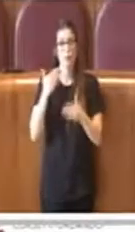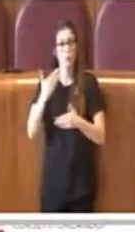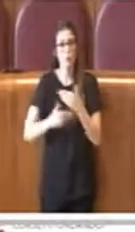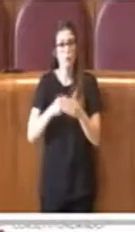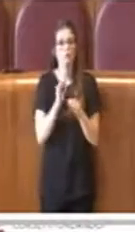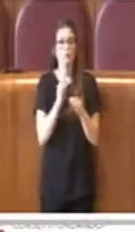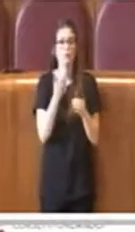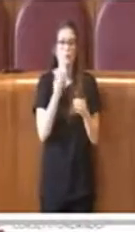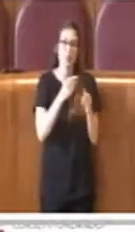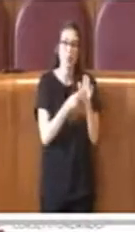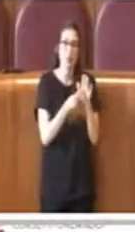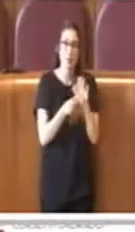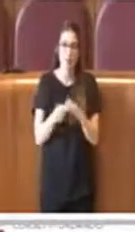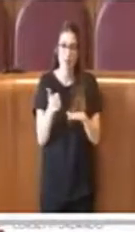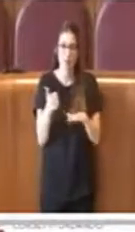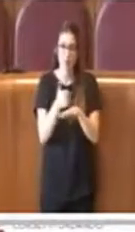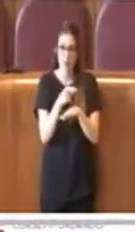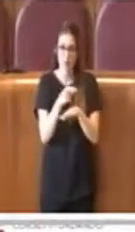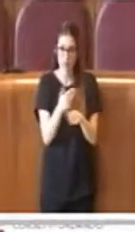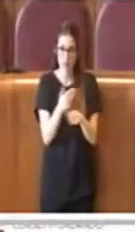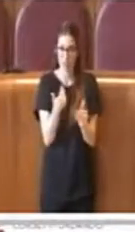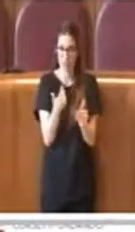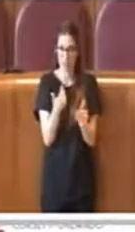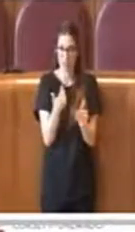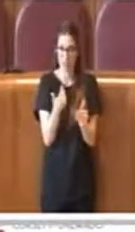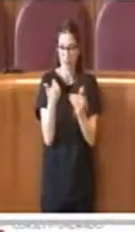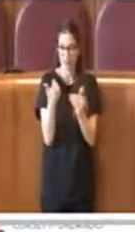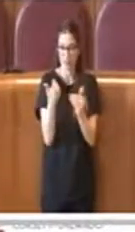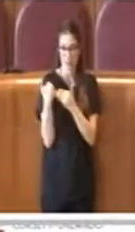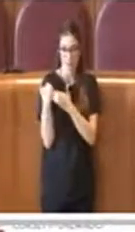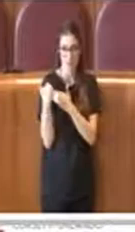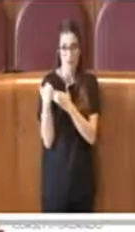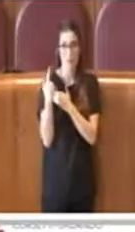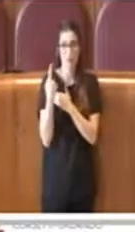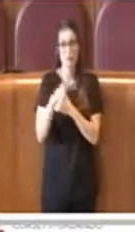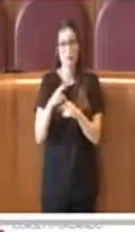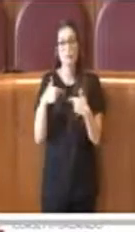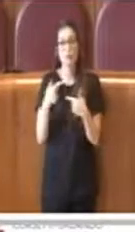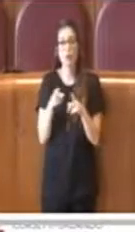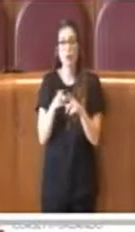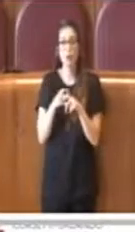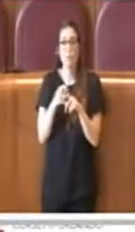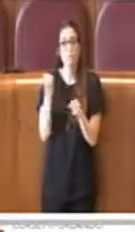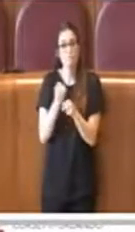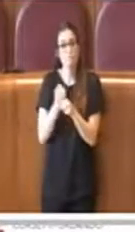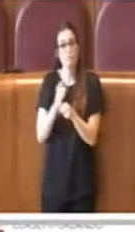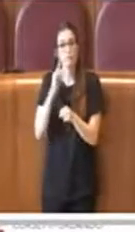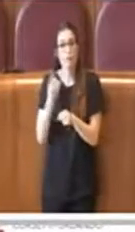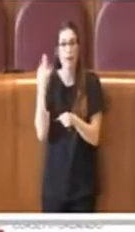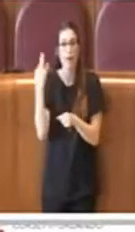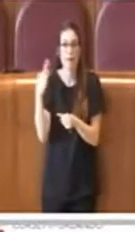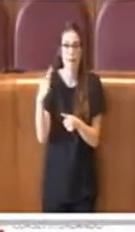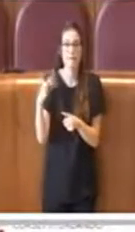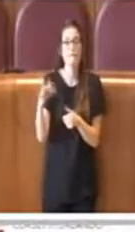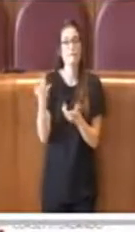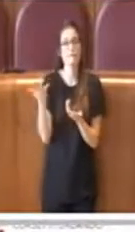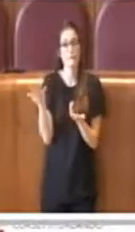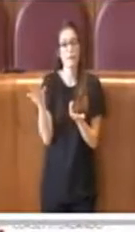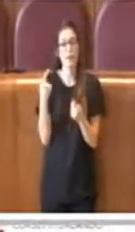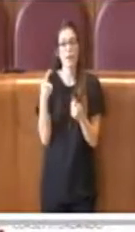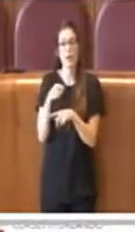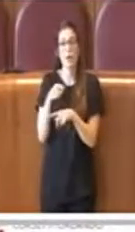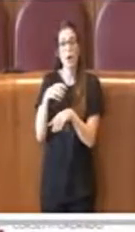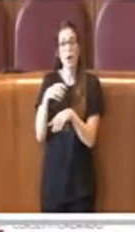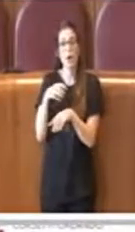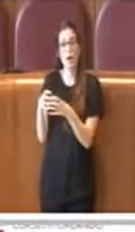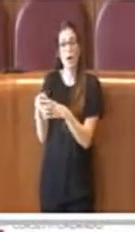capitolini sono necessarie per garantire maggiore operatività, trasparenza, efficacia, mentre agli organi delle